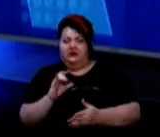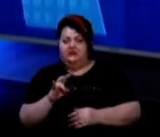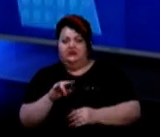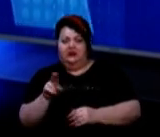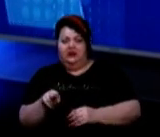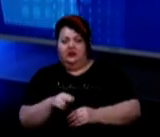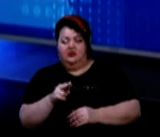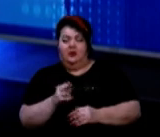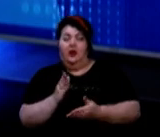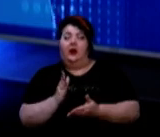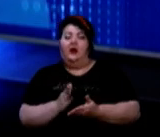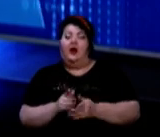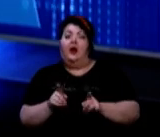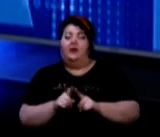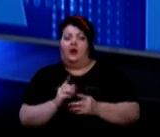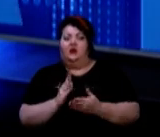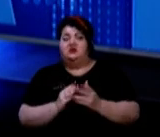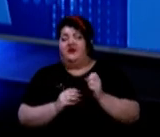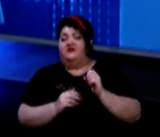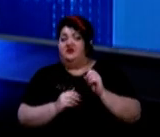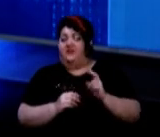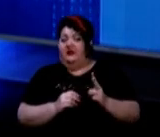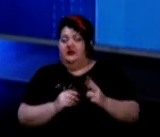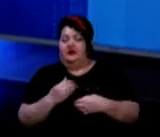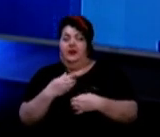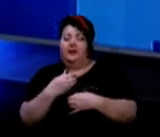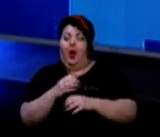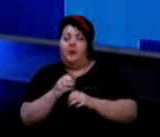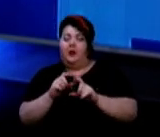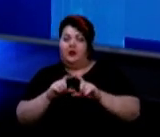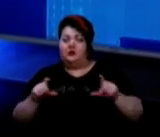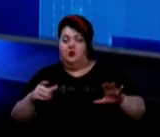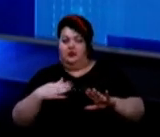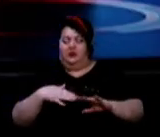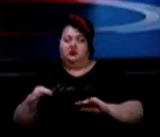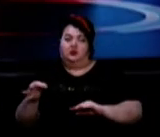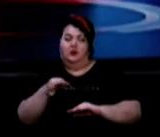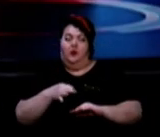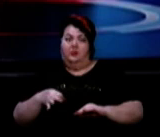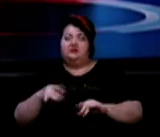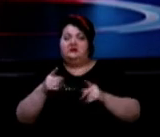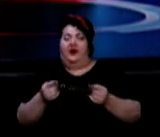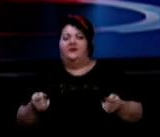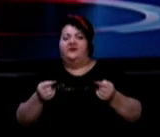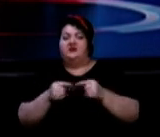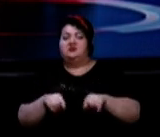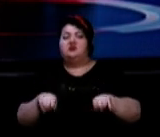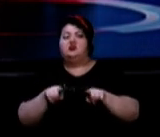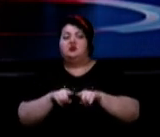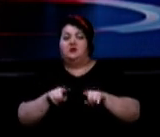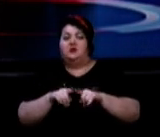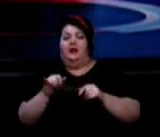в 12 лабораторіях нашої області. Це визначено також і